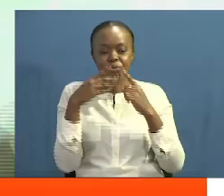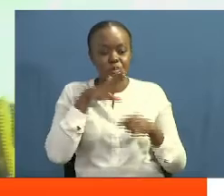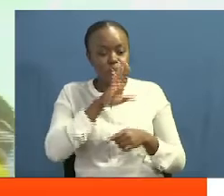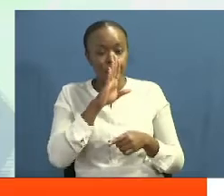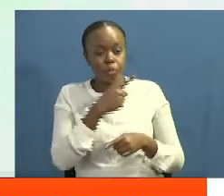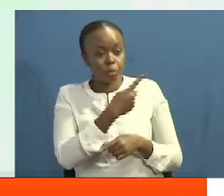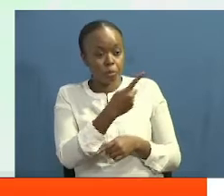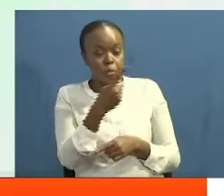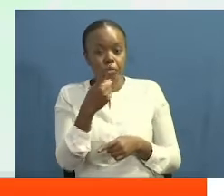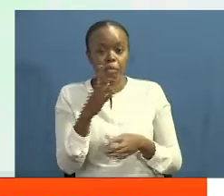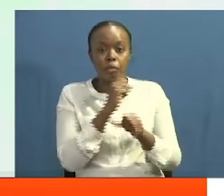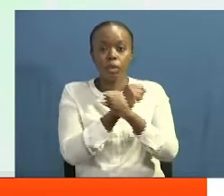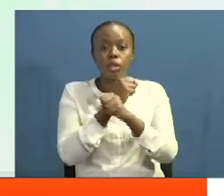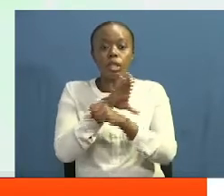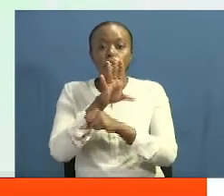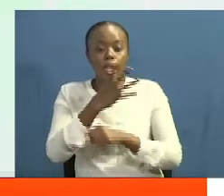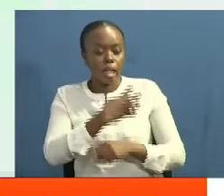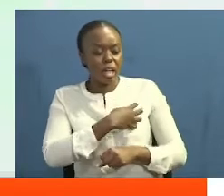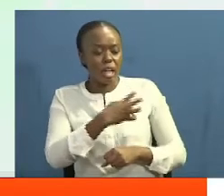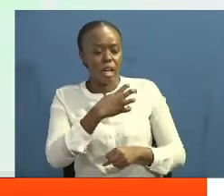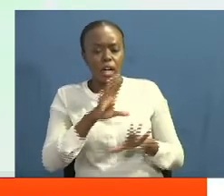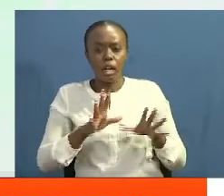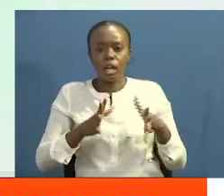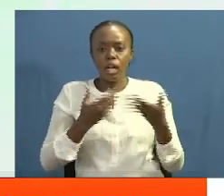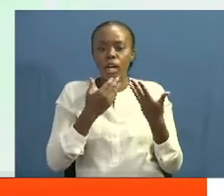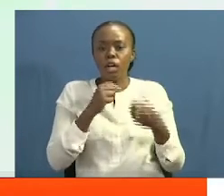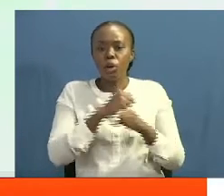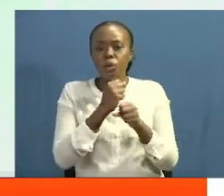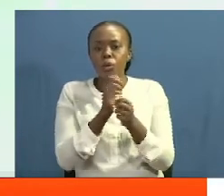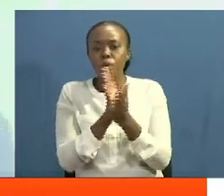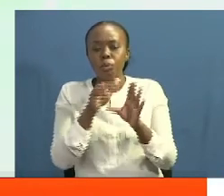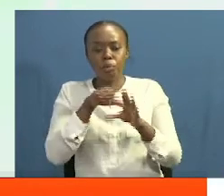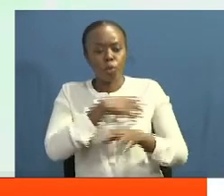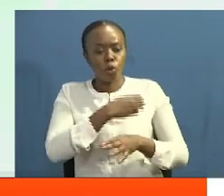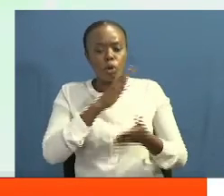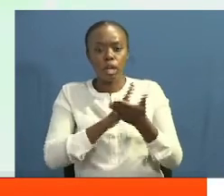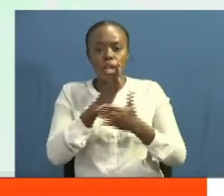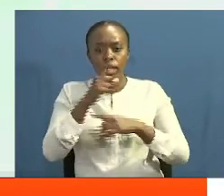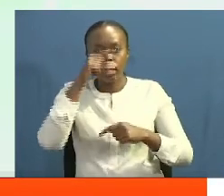How they will protect their wealth and how they will make more wealth in the next government.